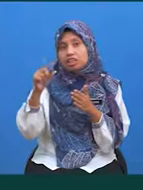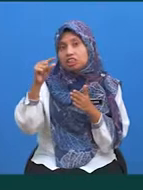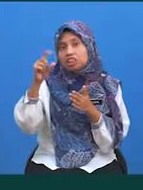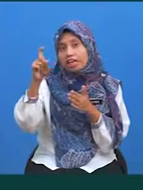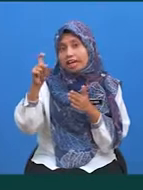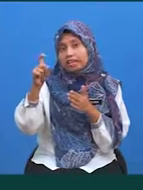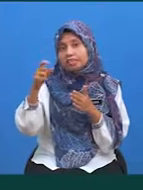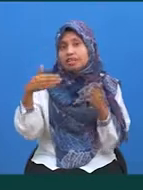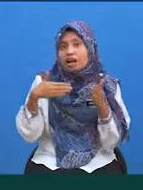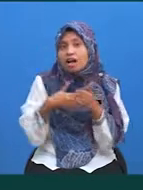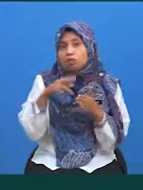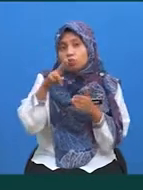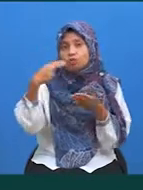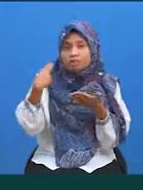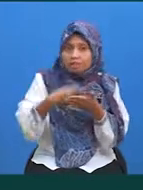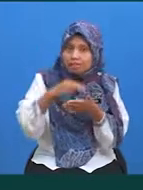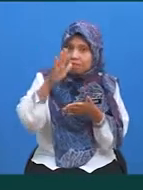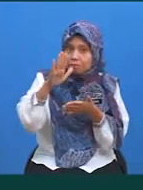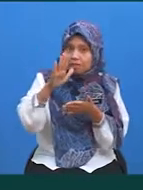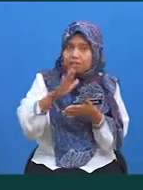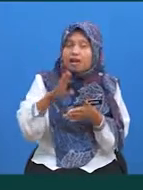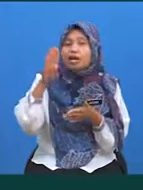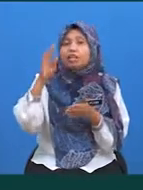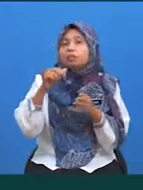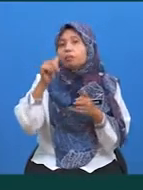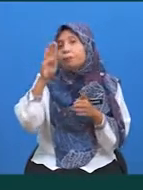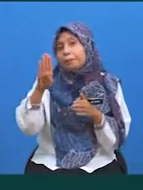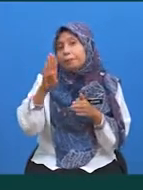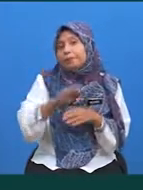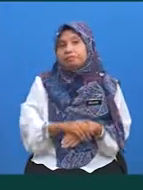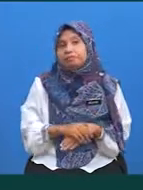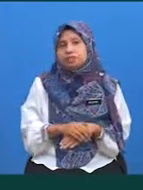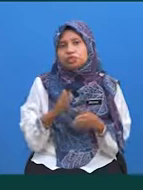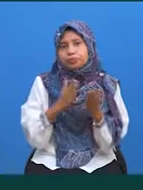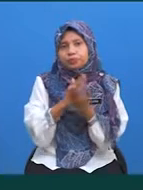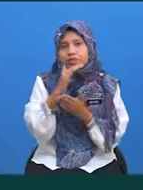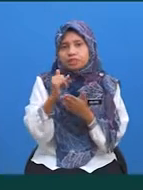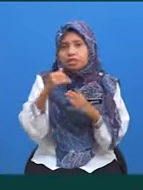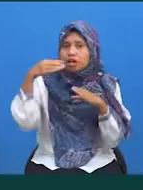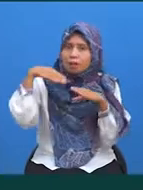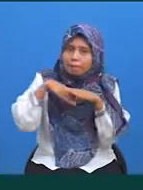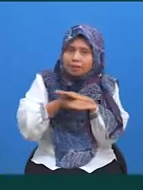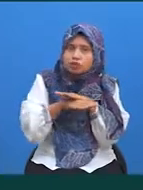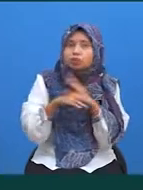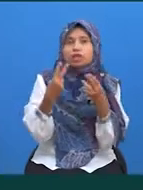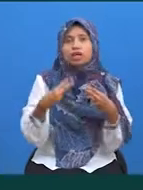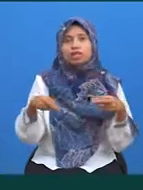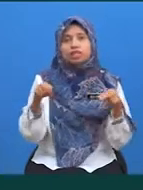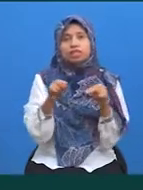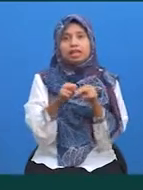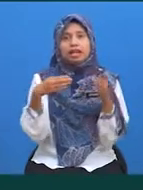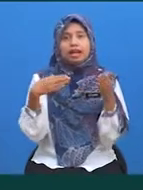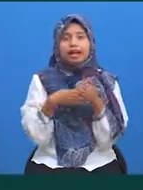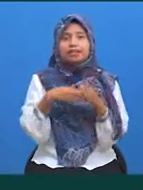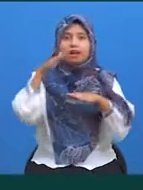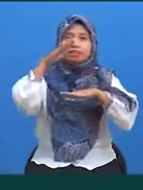bagi hat 2 hingga 5 Ialah 4 Seterusnya, masukkan nilai hat atas